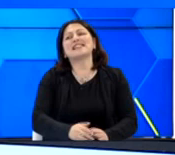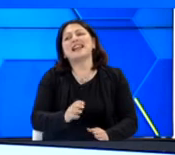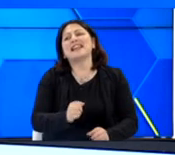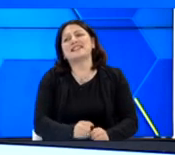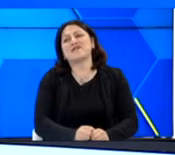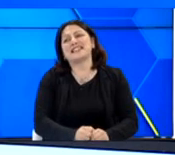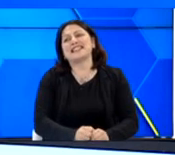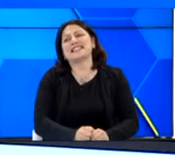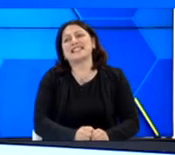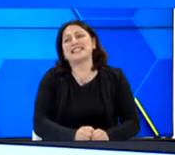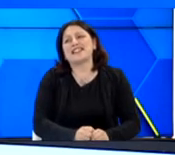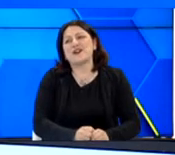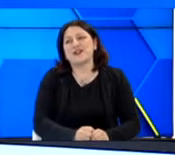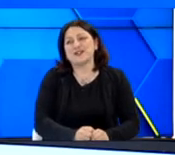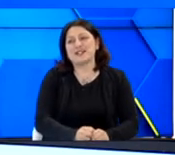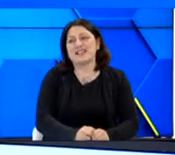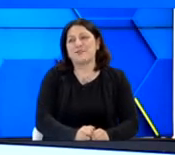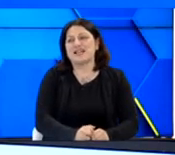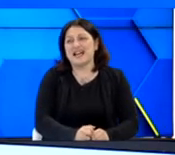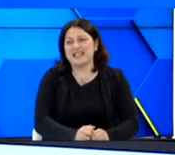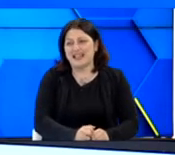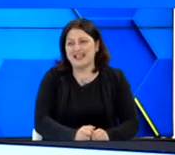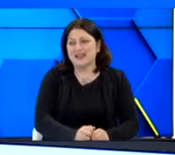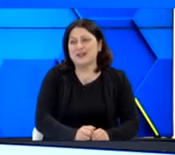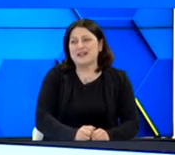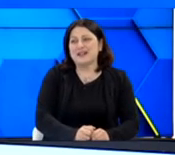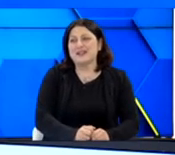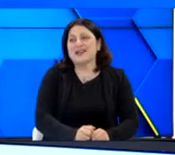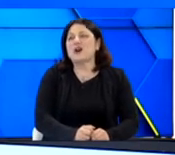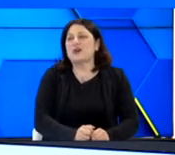Ένας, αλλά είναι τραυματίας δυστυχώς από τα χανιά.